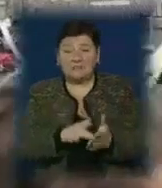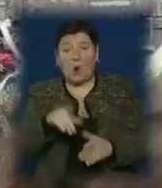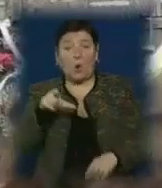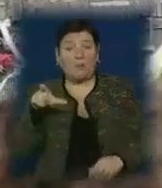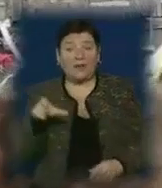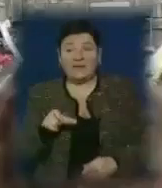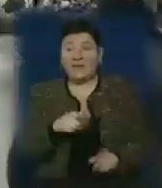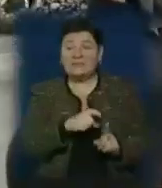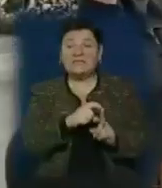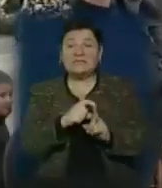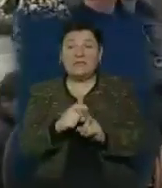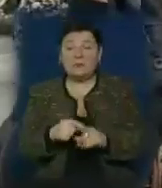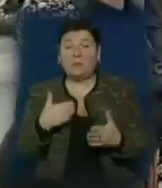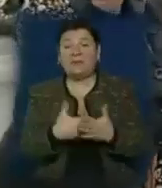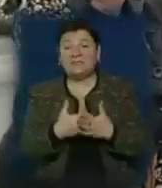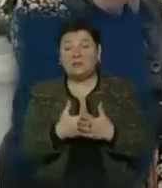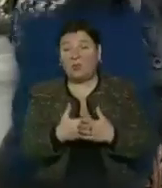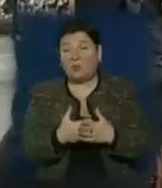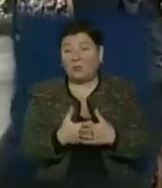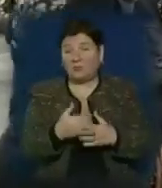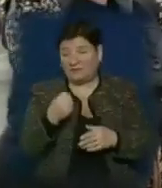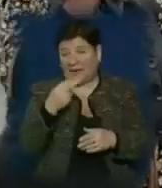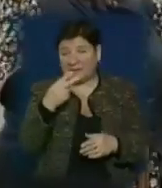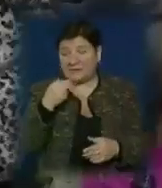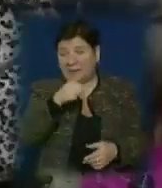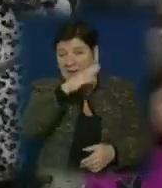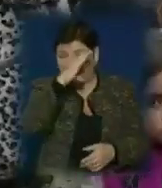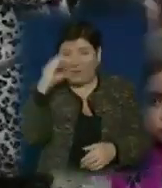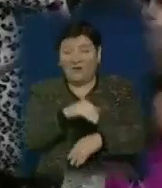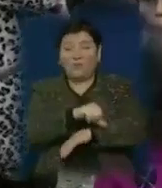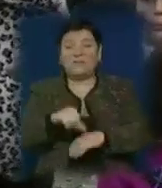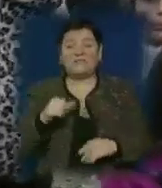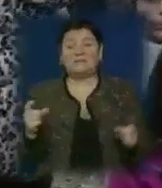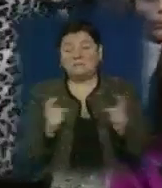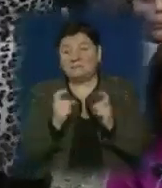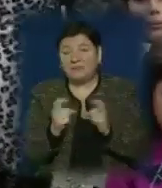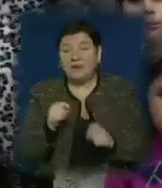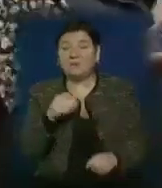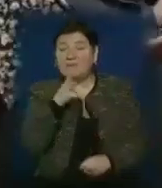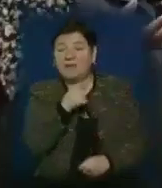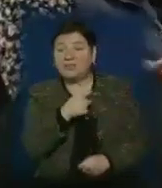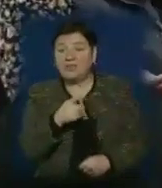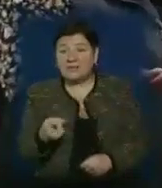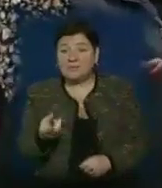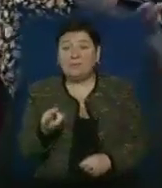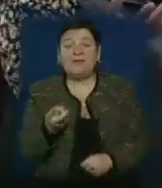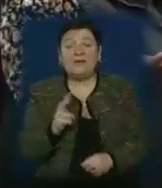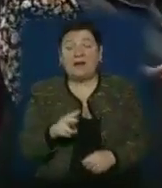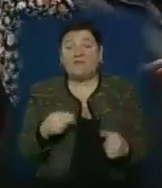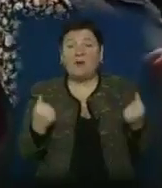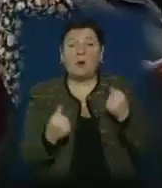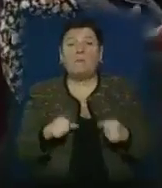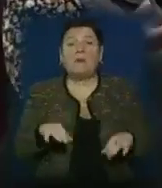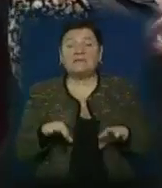громади. Зі слів очевидців, близького півночі на вулиці Івана Франка між трьома чоловіками виникла сварка. В цей час до молодиків під'їхав автомобіль,